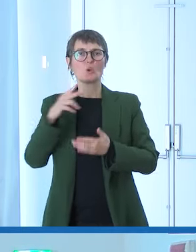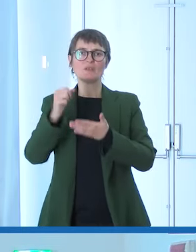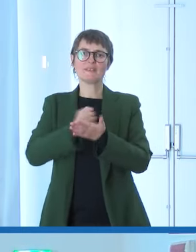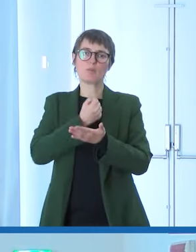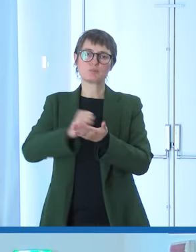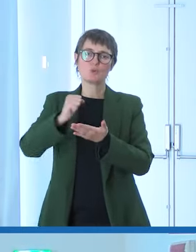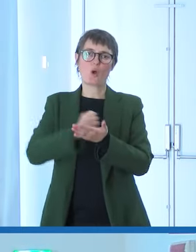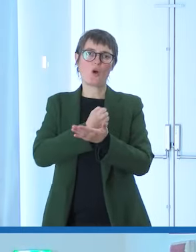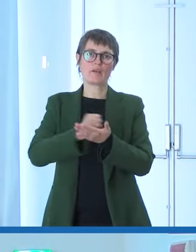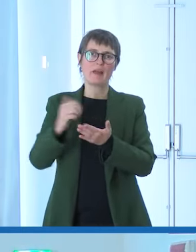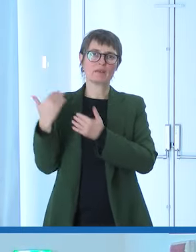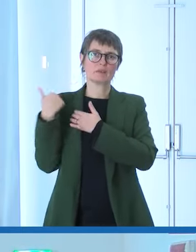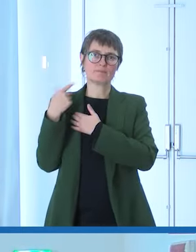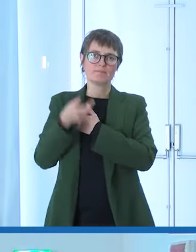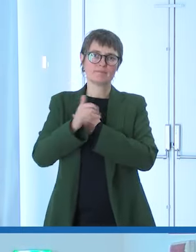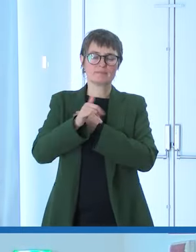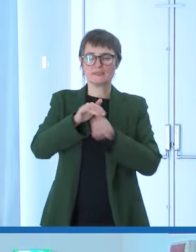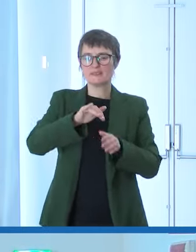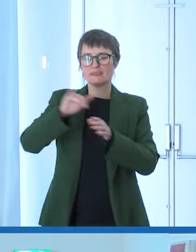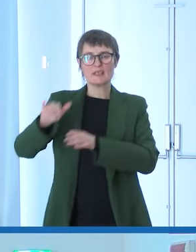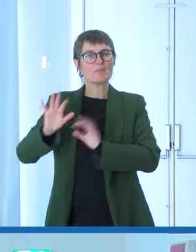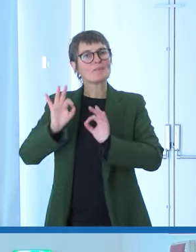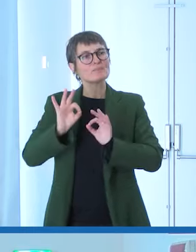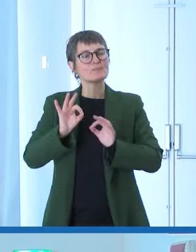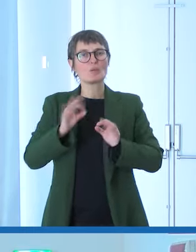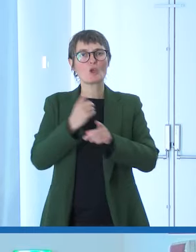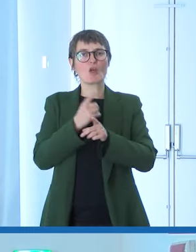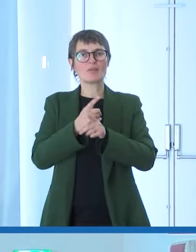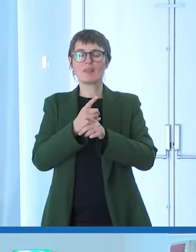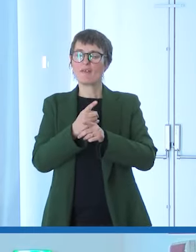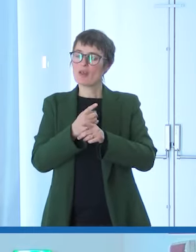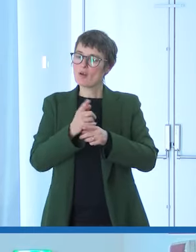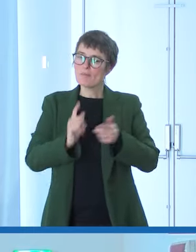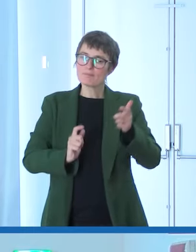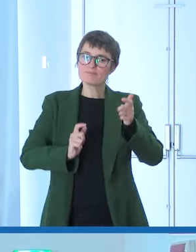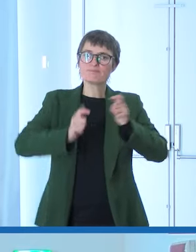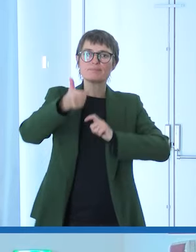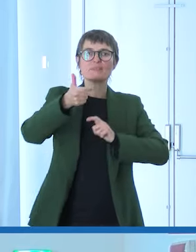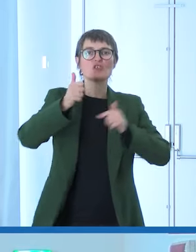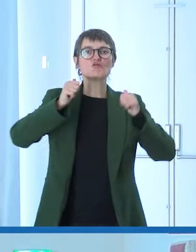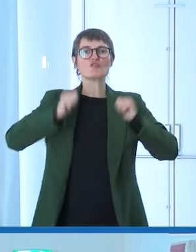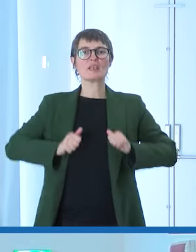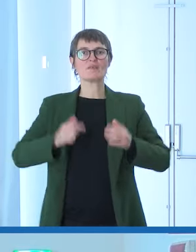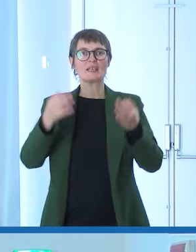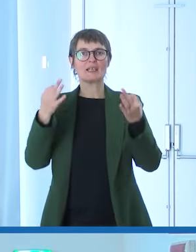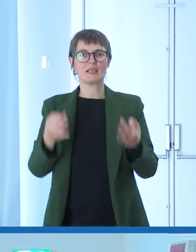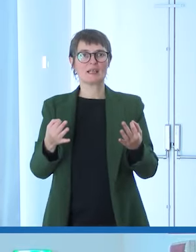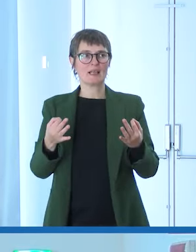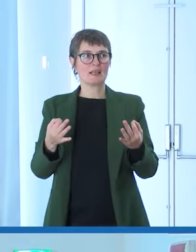davvero un passaggio di civiltà fondamentale. Tu ricordavi dei numeri drammatici, 13 milioni di persone